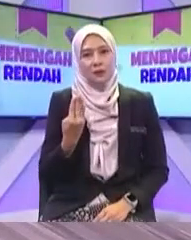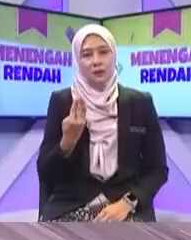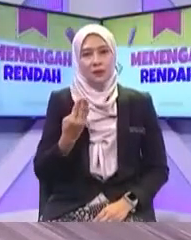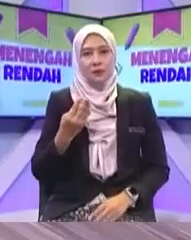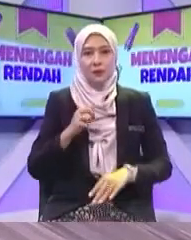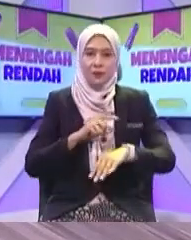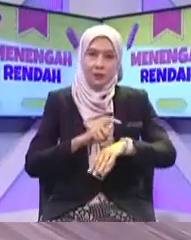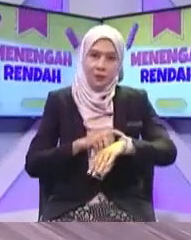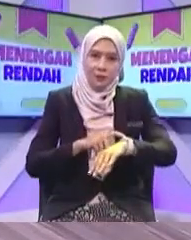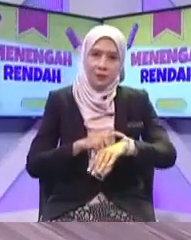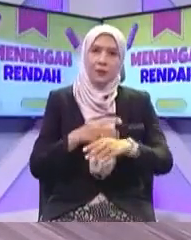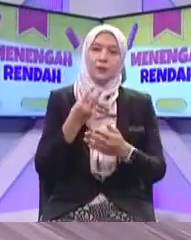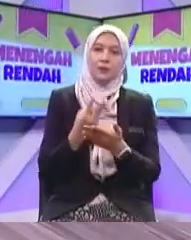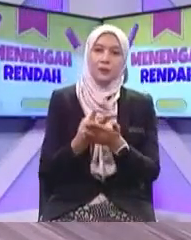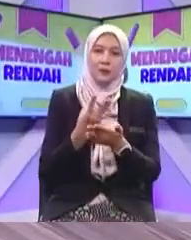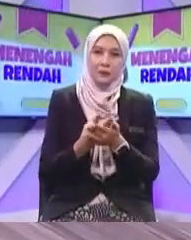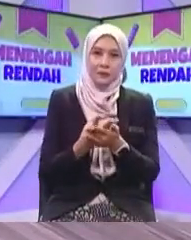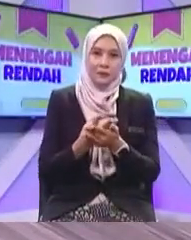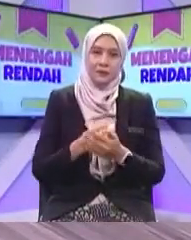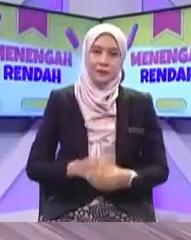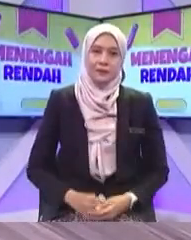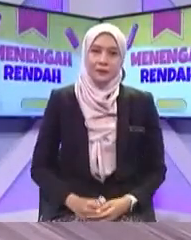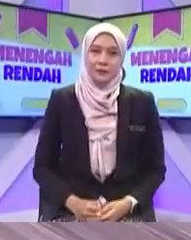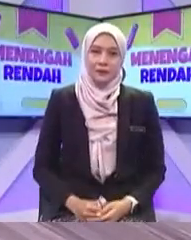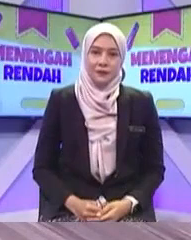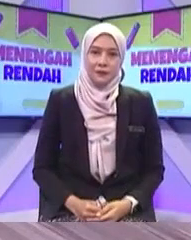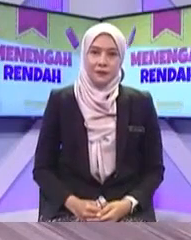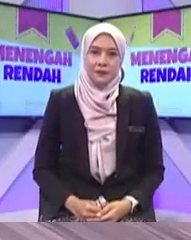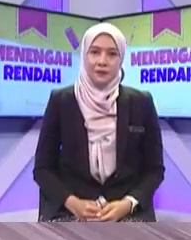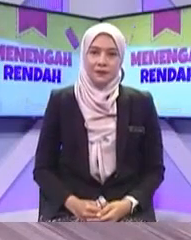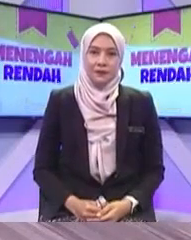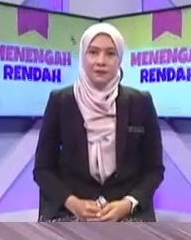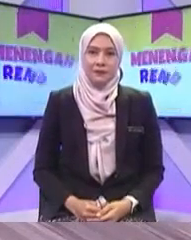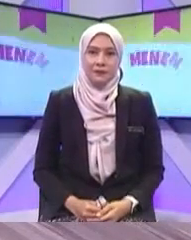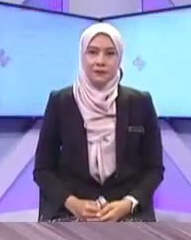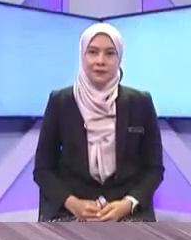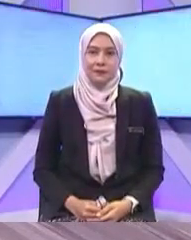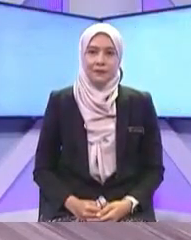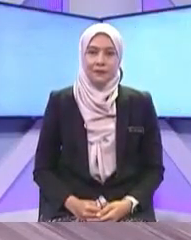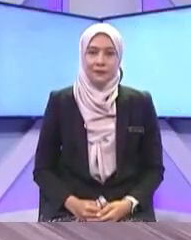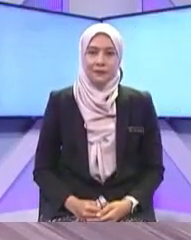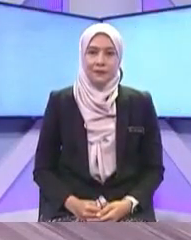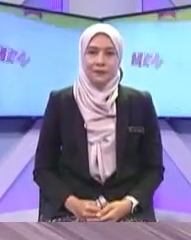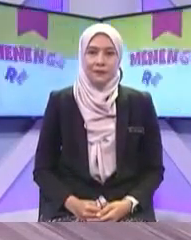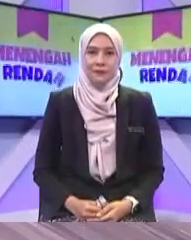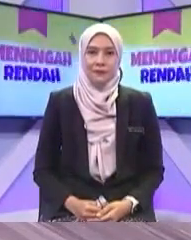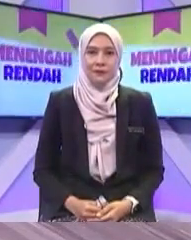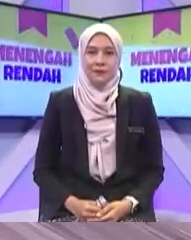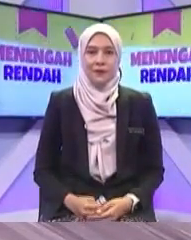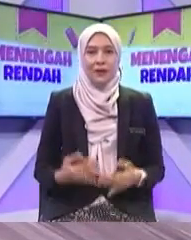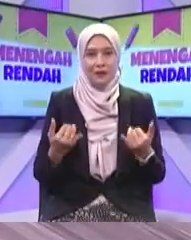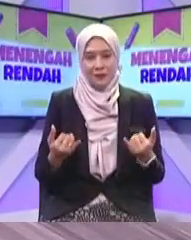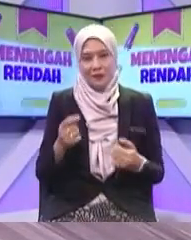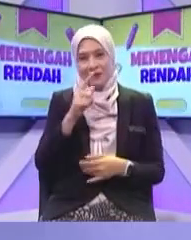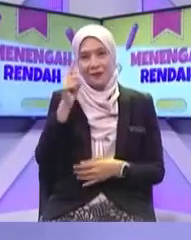duit kerana kita menggunakan duit lah untuk berkomunikasi tersebut kita nak tanya